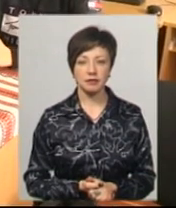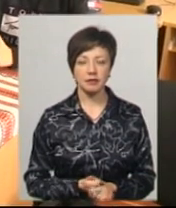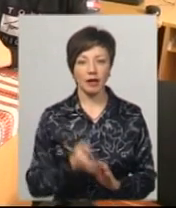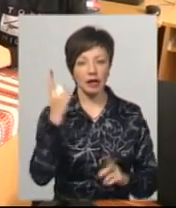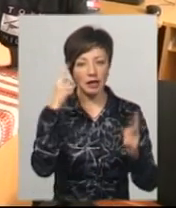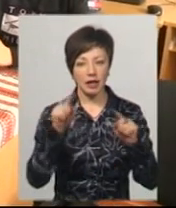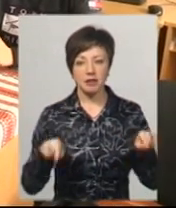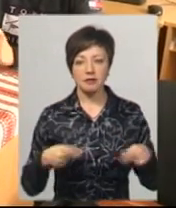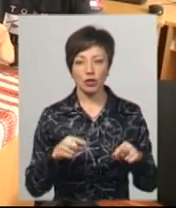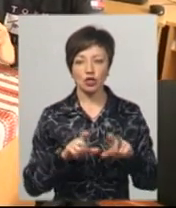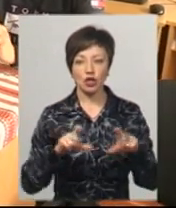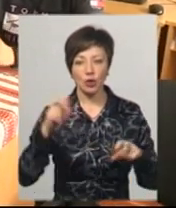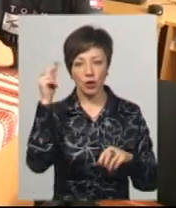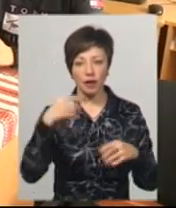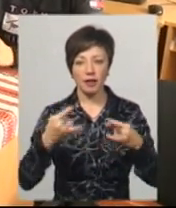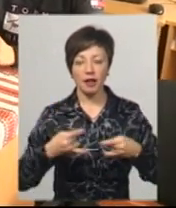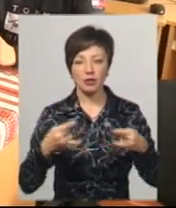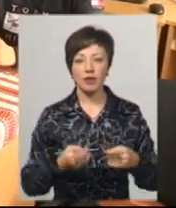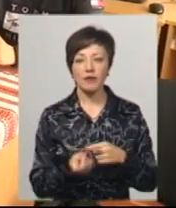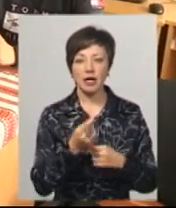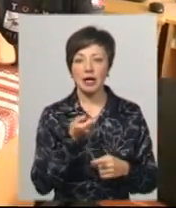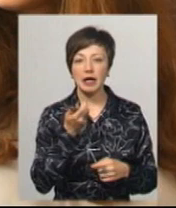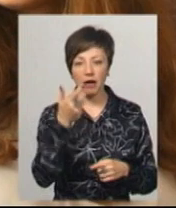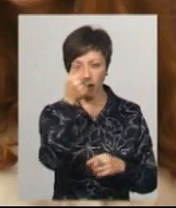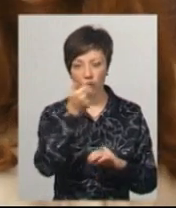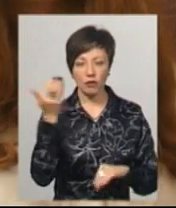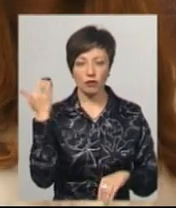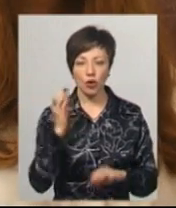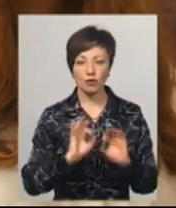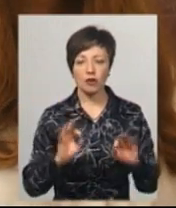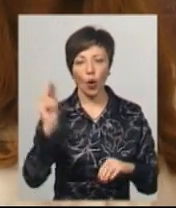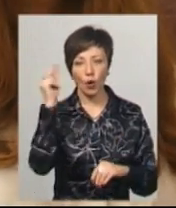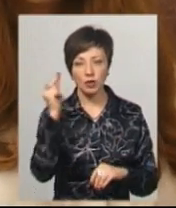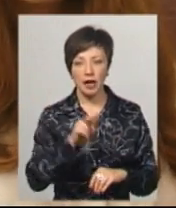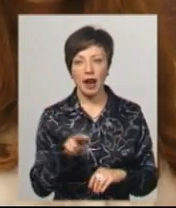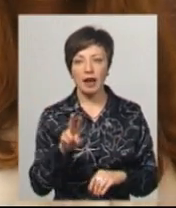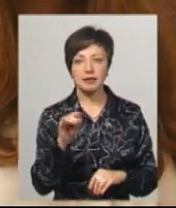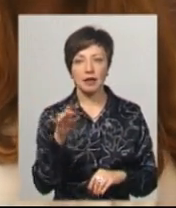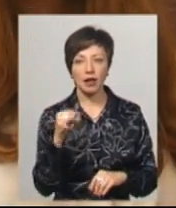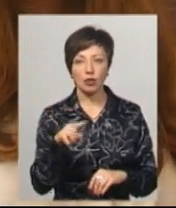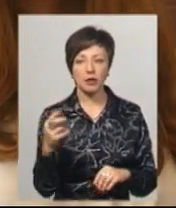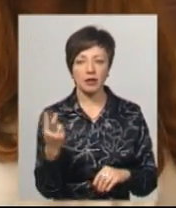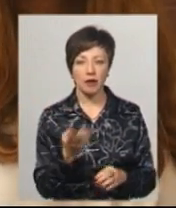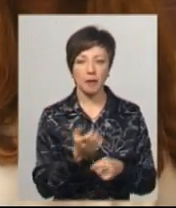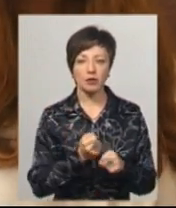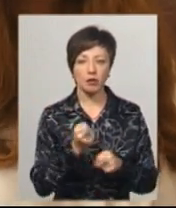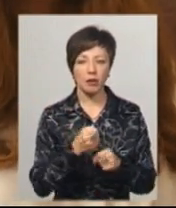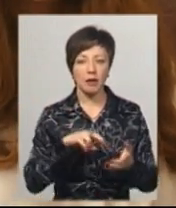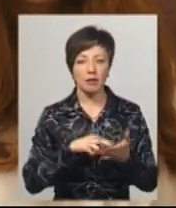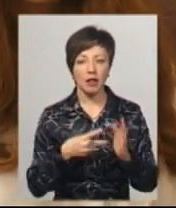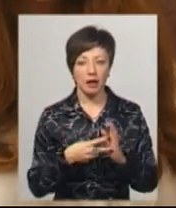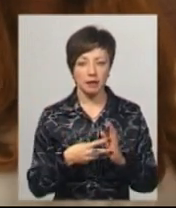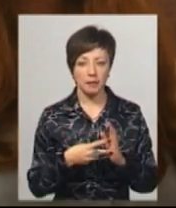Ідея створення шкільної телестудії виникла кілька років тому, розповідає учень Литичівського ліцею номер два Денис Кліманський. Ми розробили певний план,